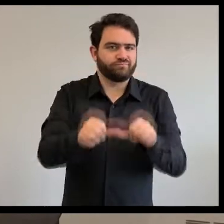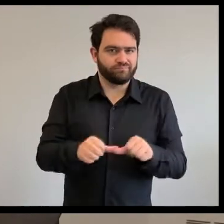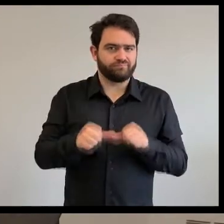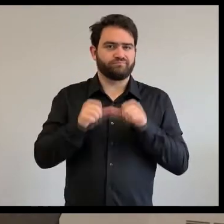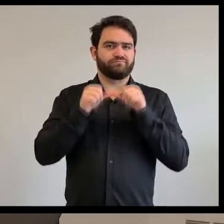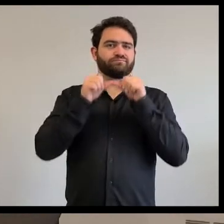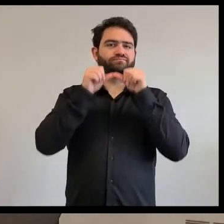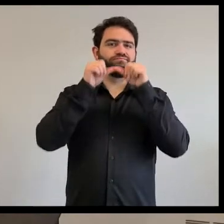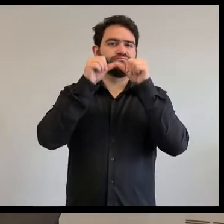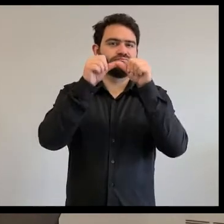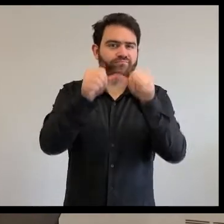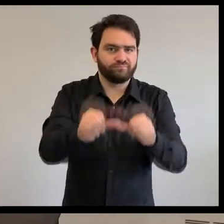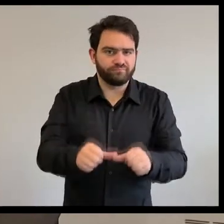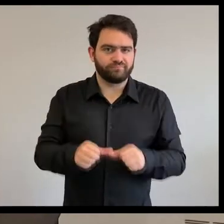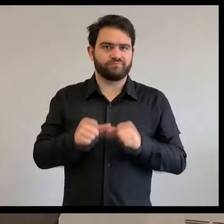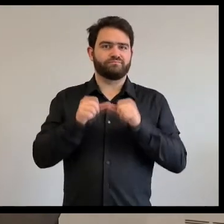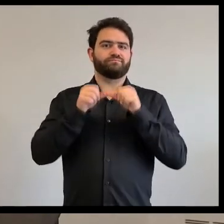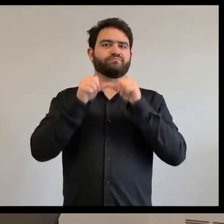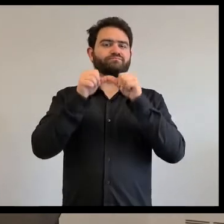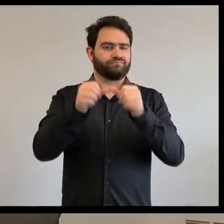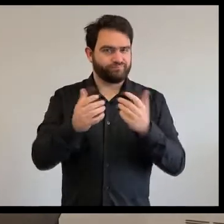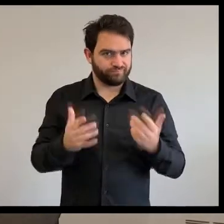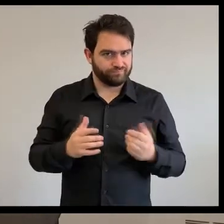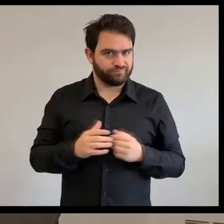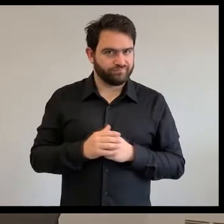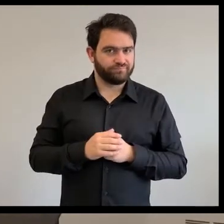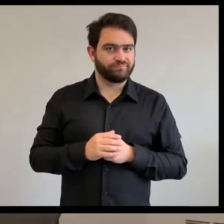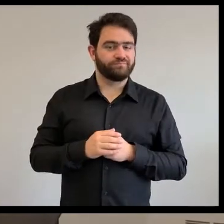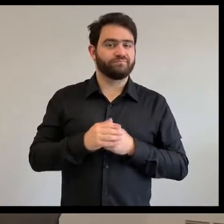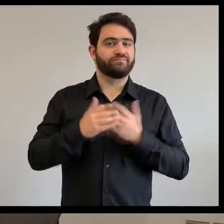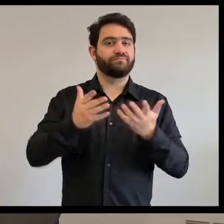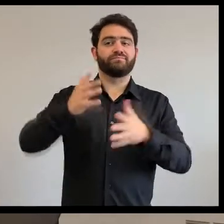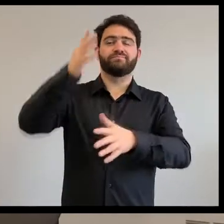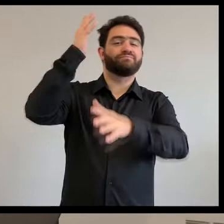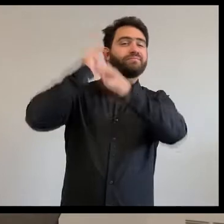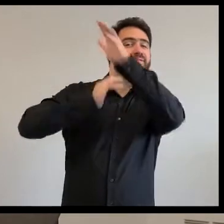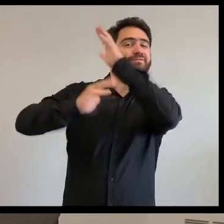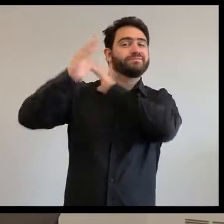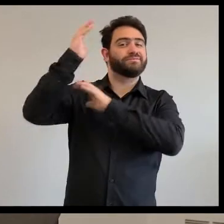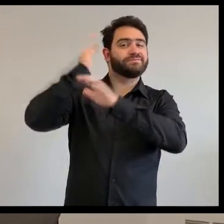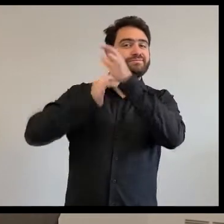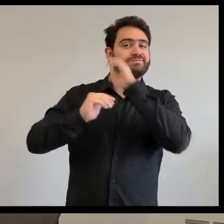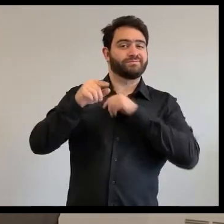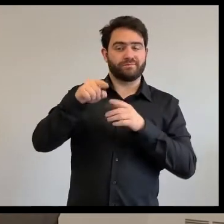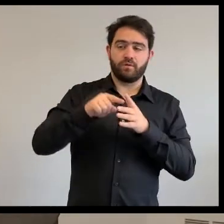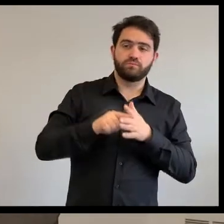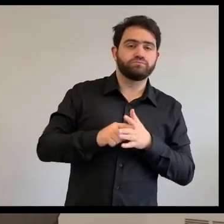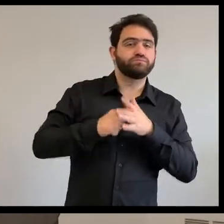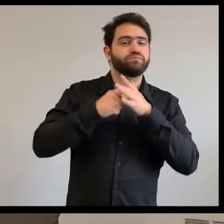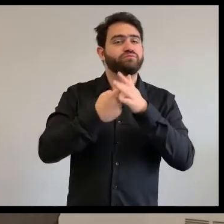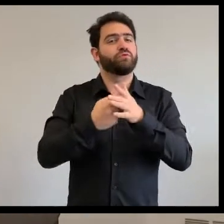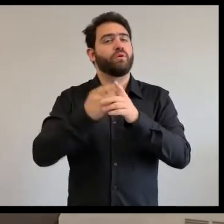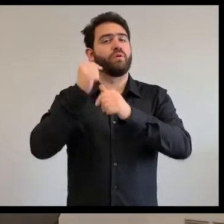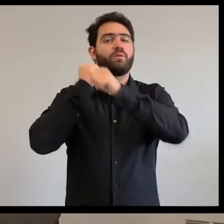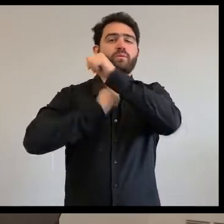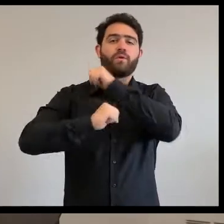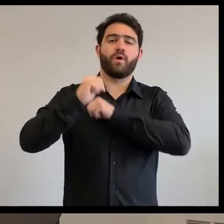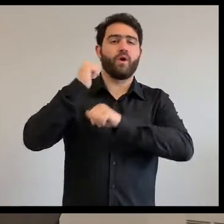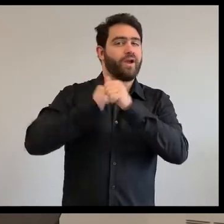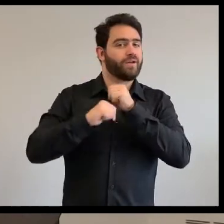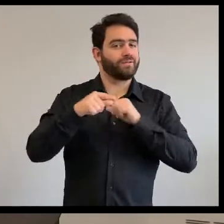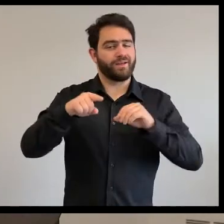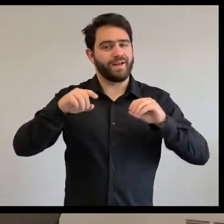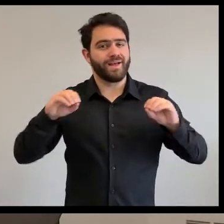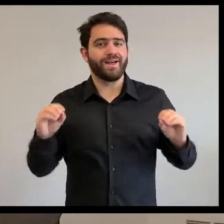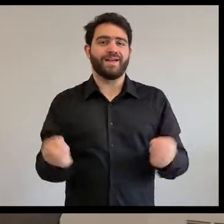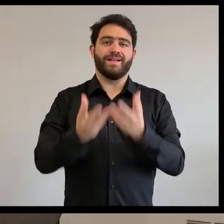Il y a très très longtemps, ça c'est le début de l'histoire, de la création. Quand les dieux avaient